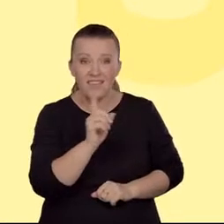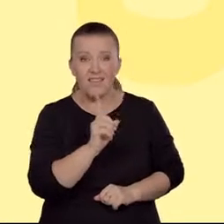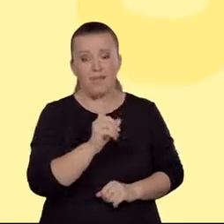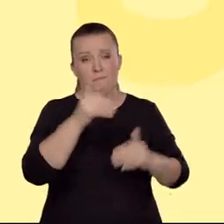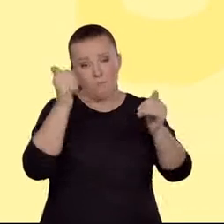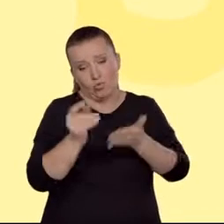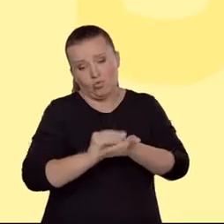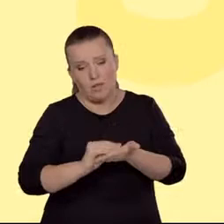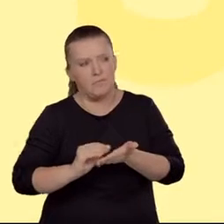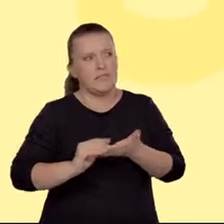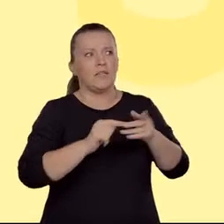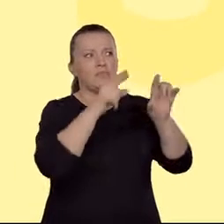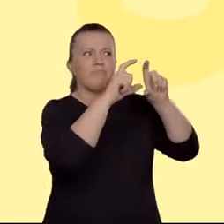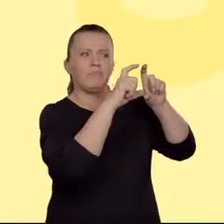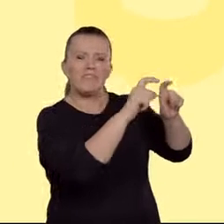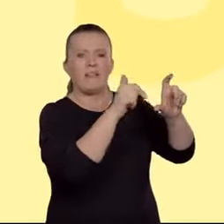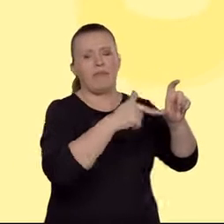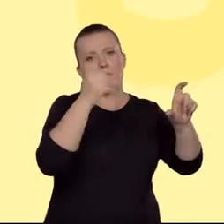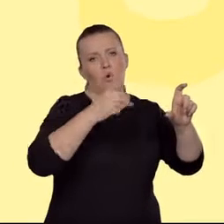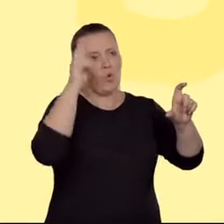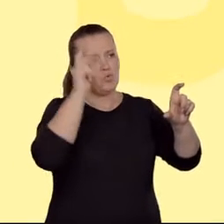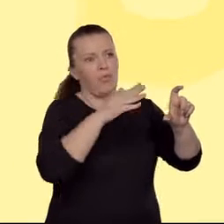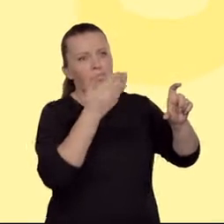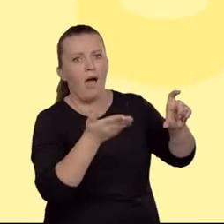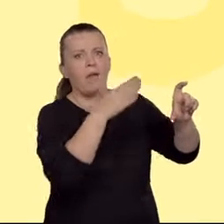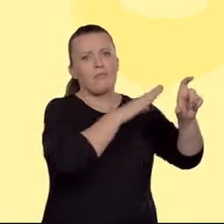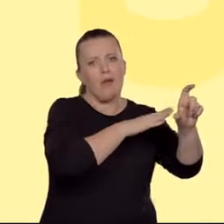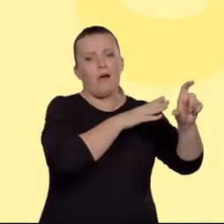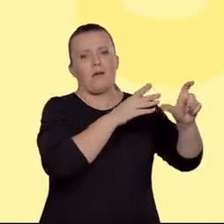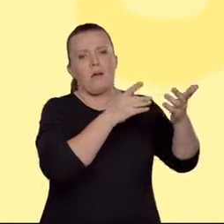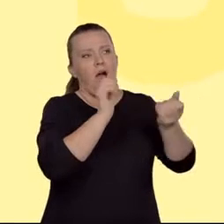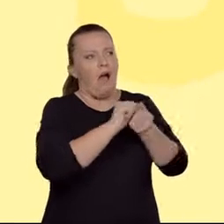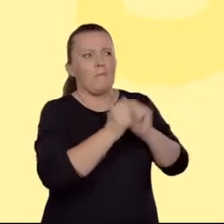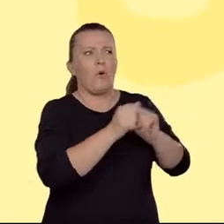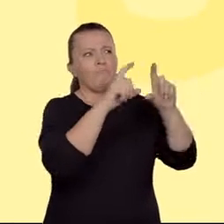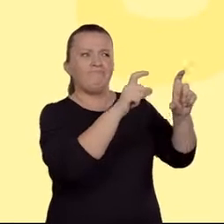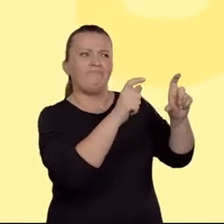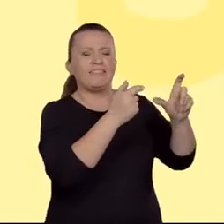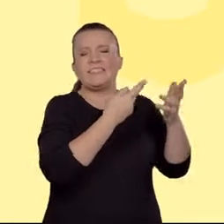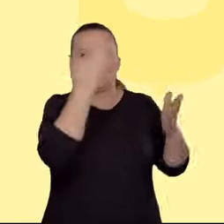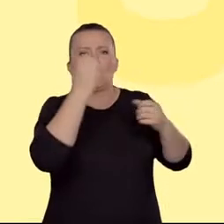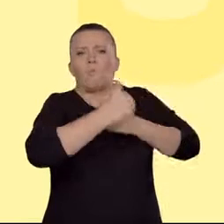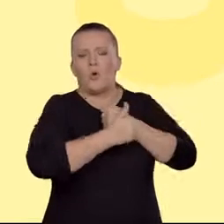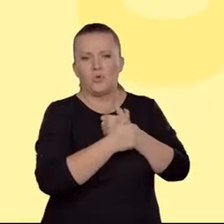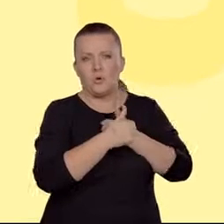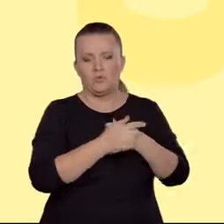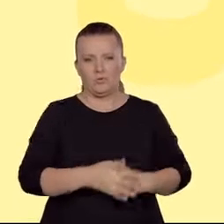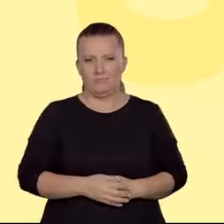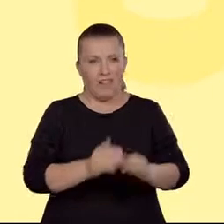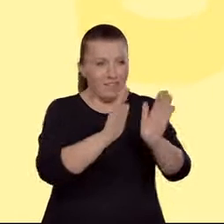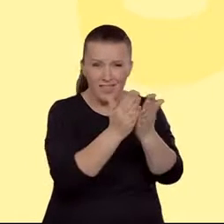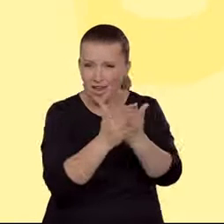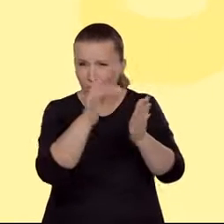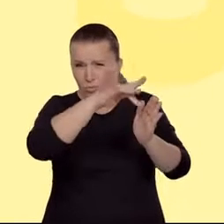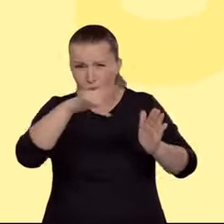sobie na rozważanie, że dany fragment tekstu można rozumieć tak albo zupełnie inaczej lub też, że jest miejsce niejasne. Wielka literatura jest